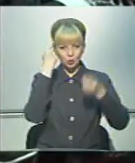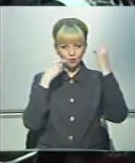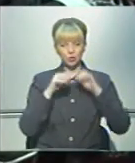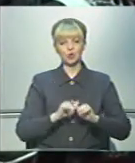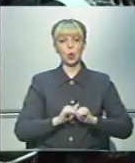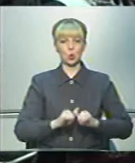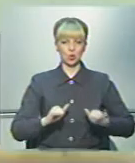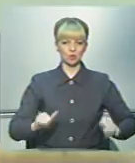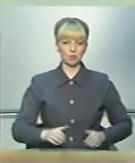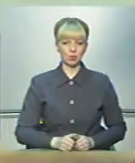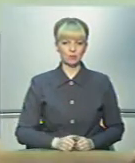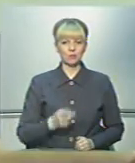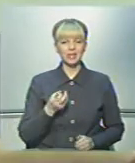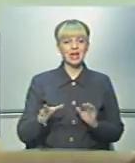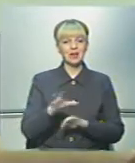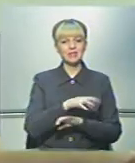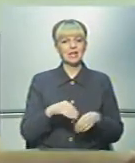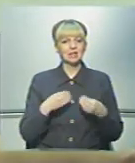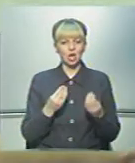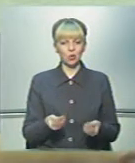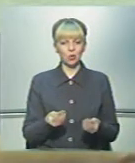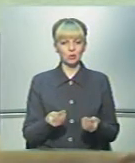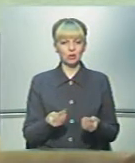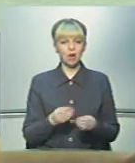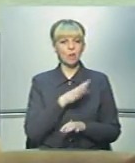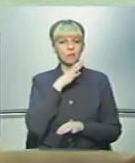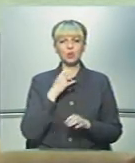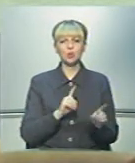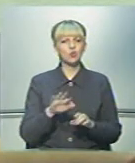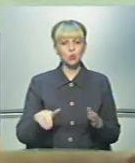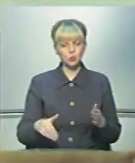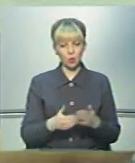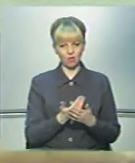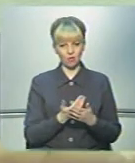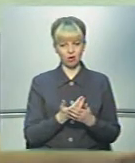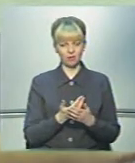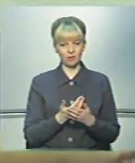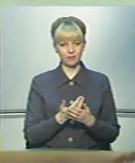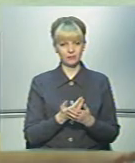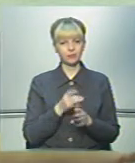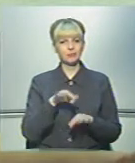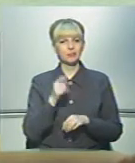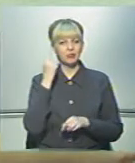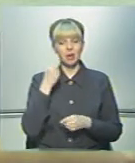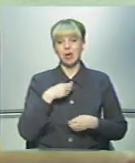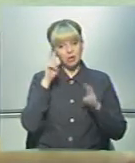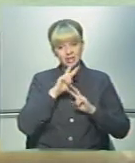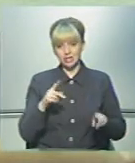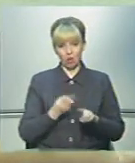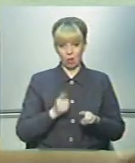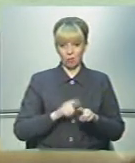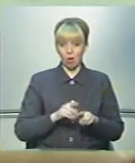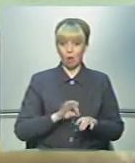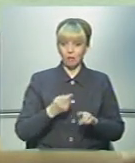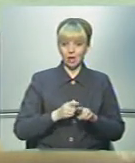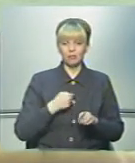розвитку. Для всіх дає багато нового, тому що ти думаєш, я не знала об цьому, а тут